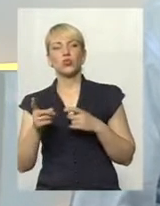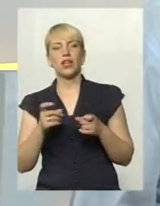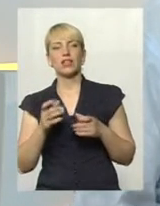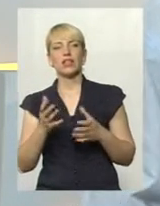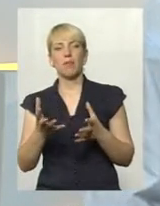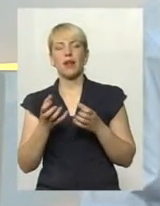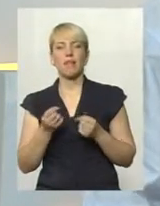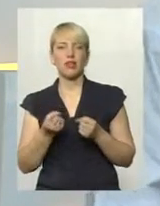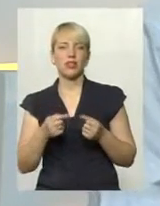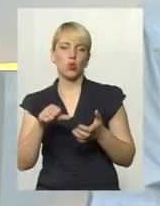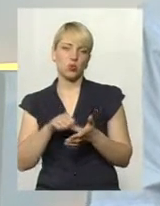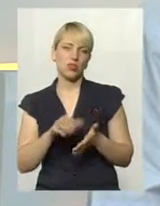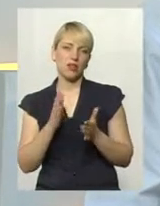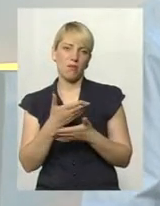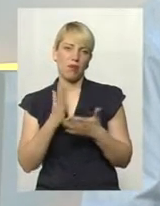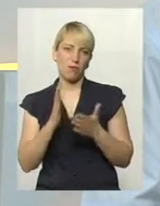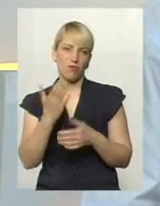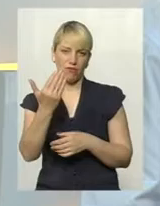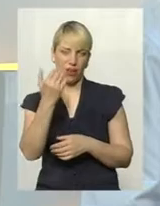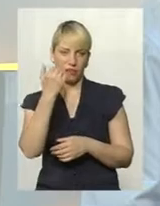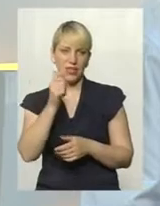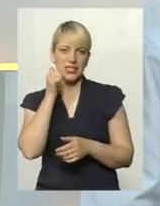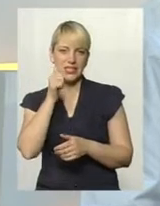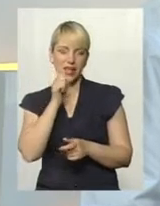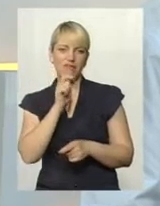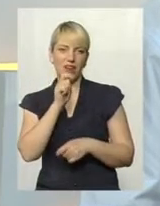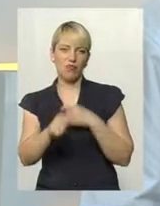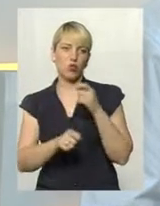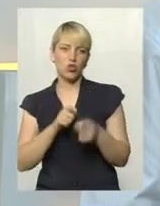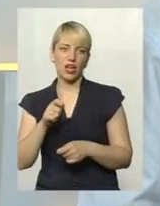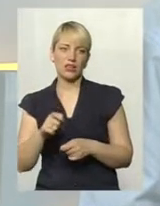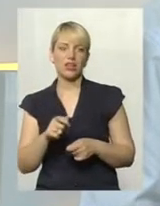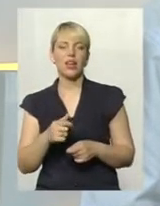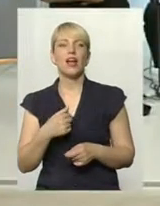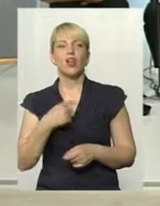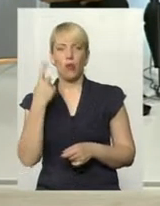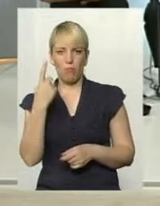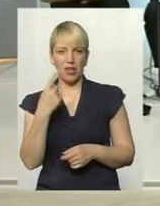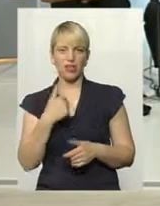приймайте участь, ми будемо вам завтра їх влучати. Попереду будемо бігти ми.